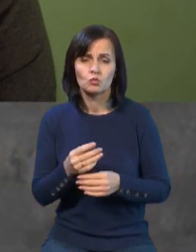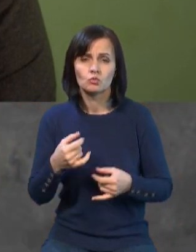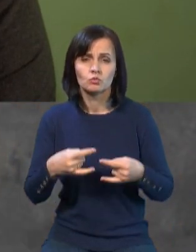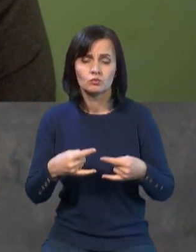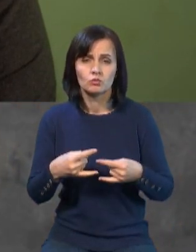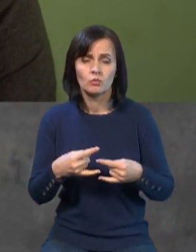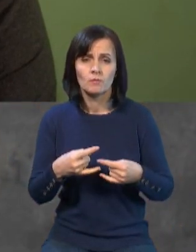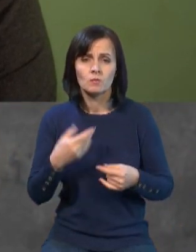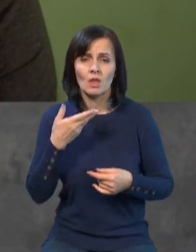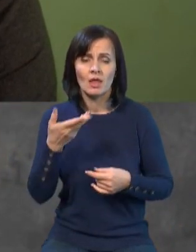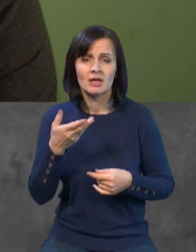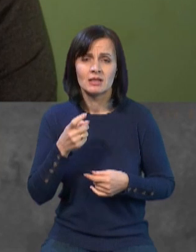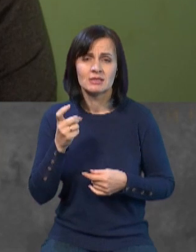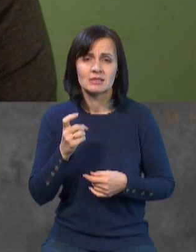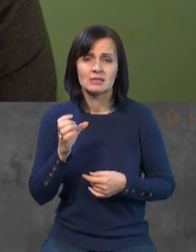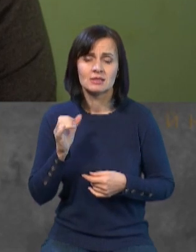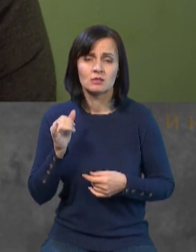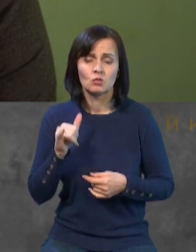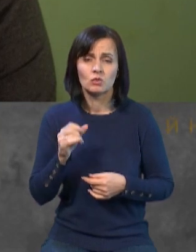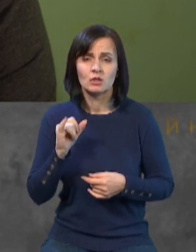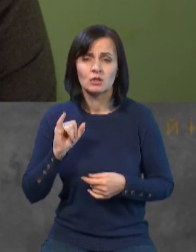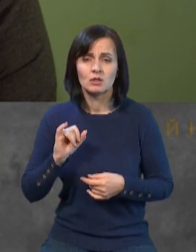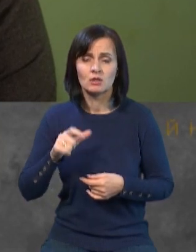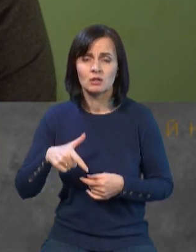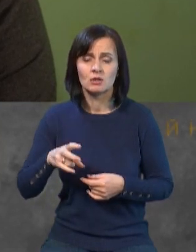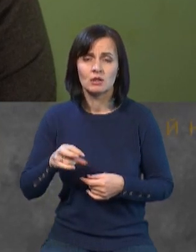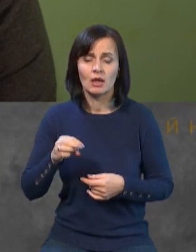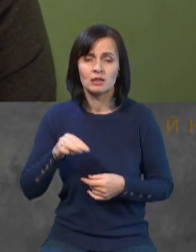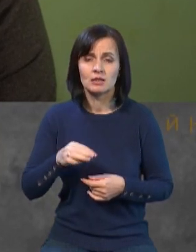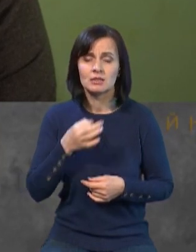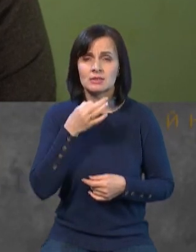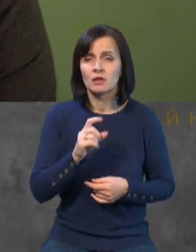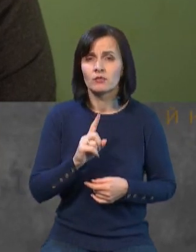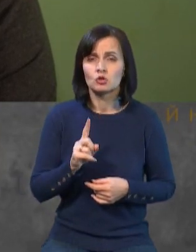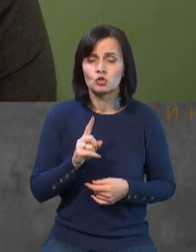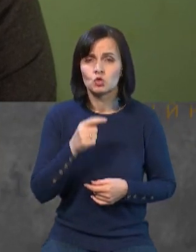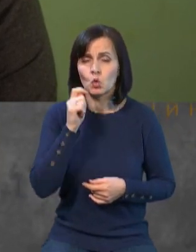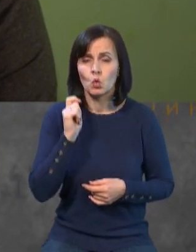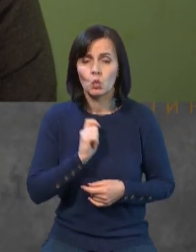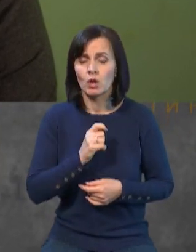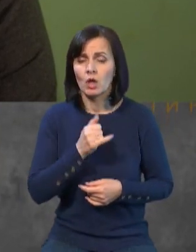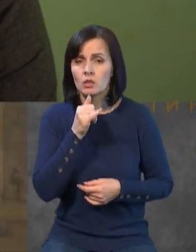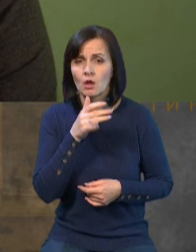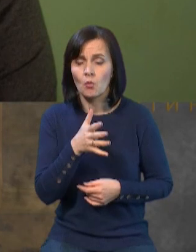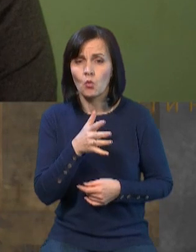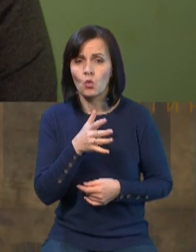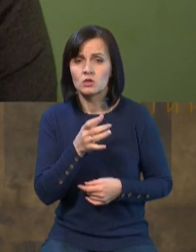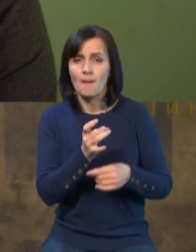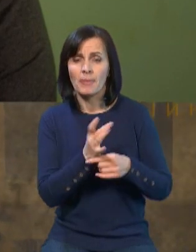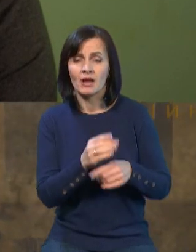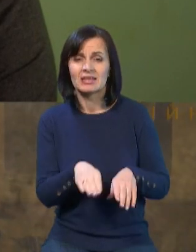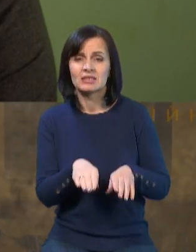повітряних сил ЗСУ Ігнат сказав про те, що Україна не може вражати такі цілі,